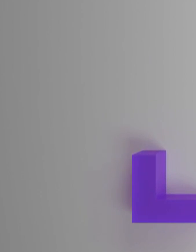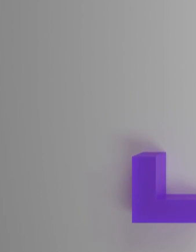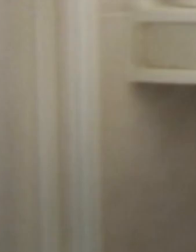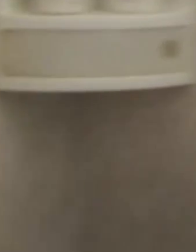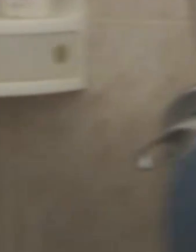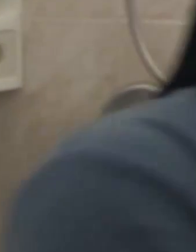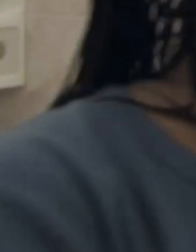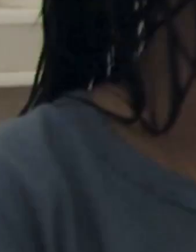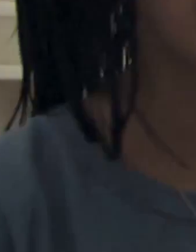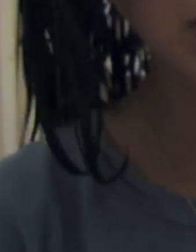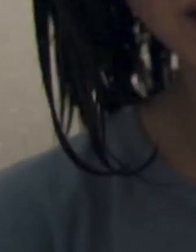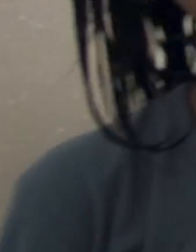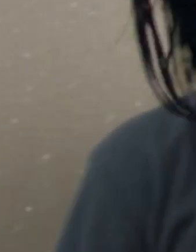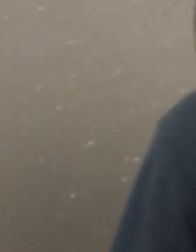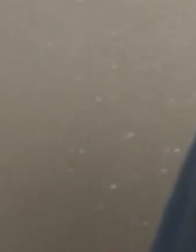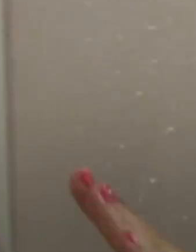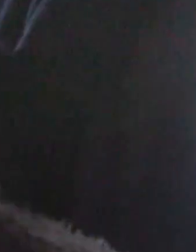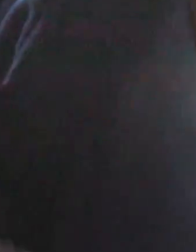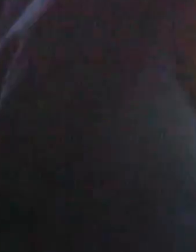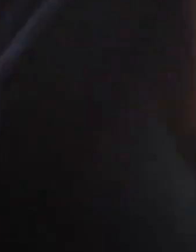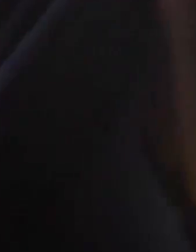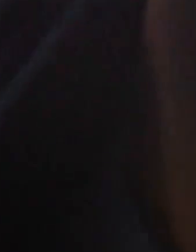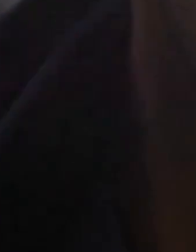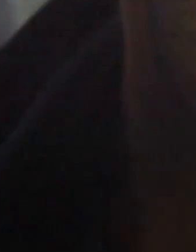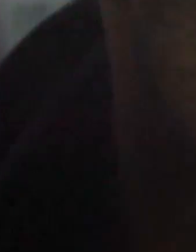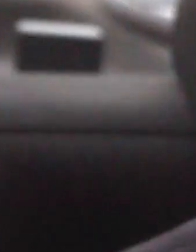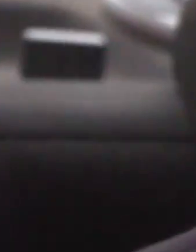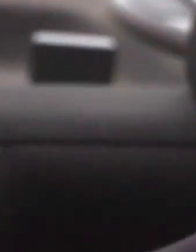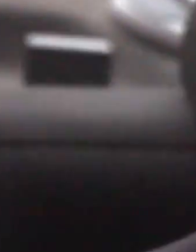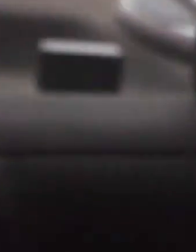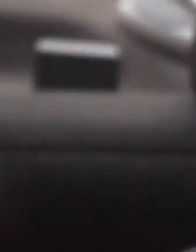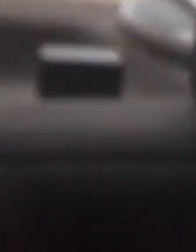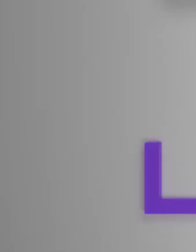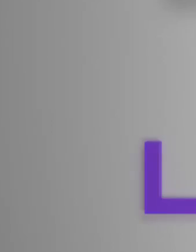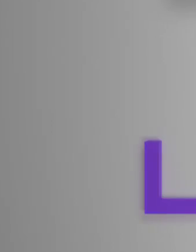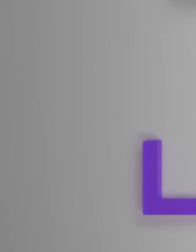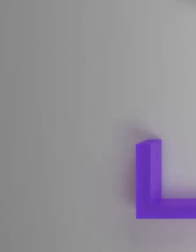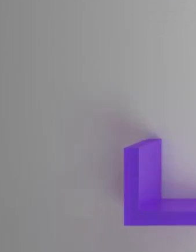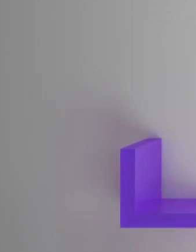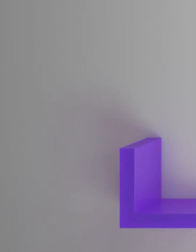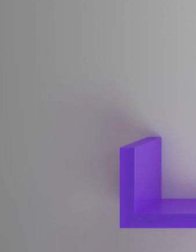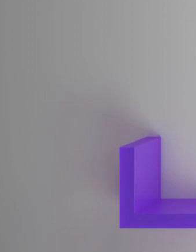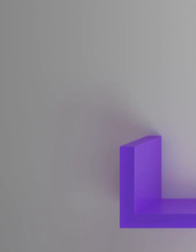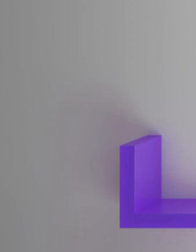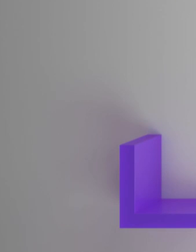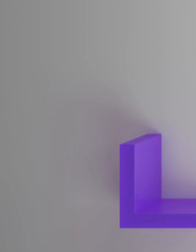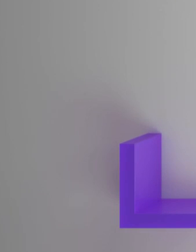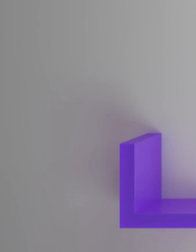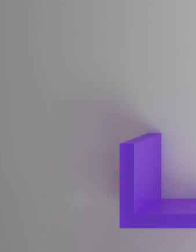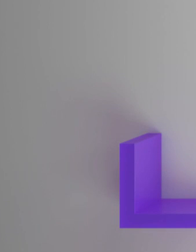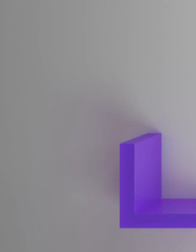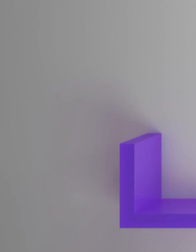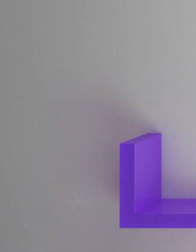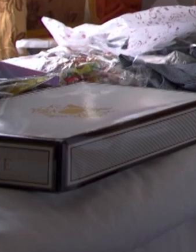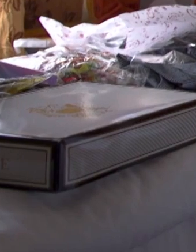זה לא נכון לגדול בבית כזה. אחי, אתה לא מכיר את הראשון. זוכב רס השופטים בפסטיבל דוק